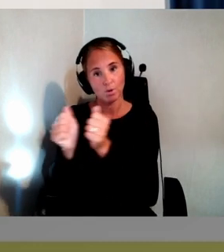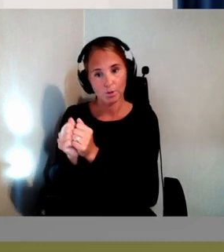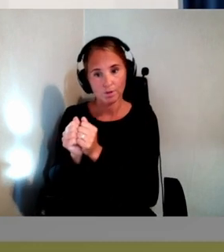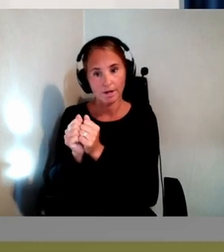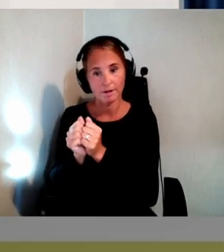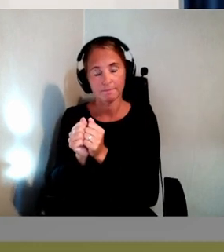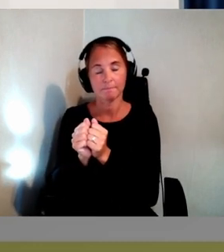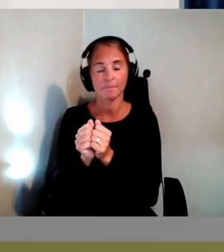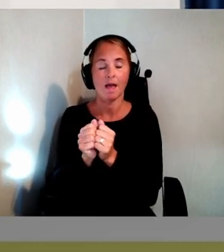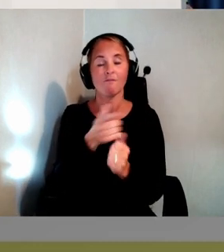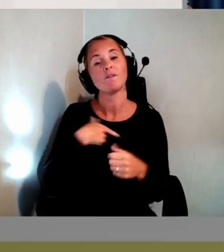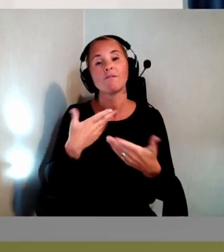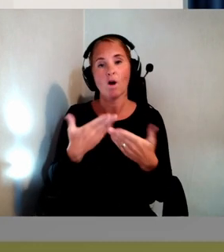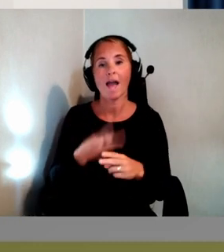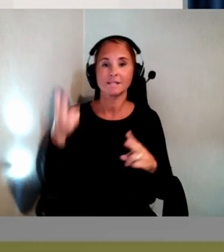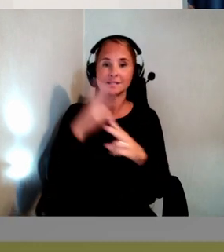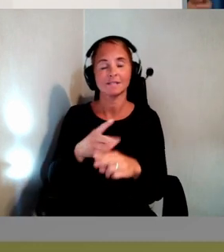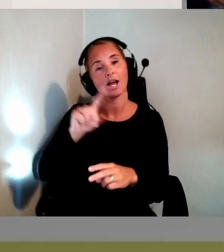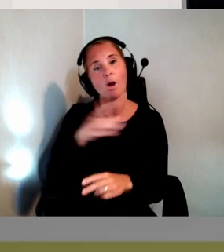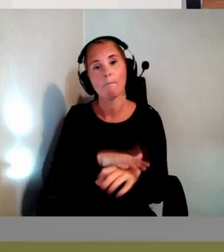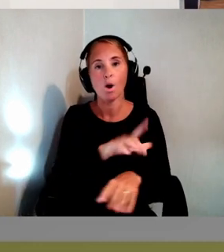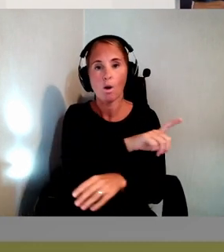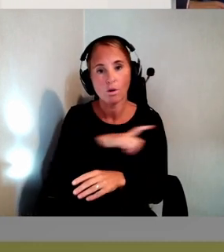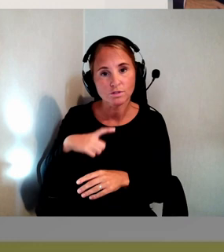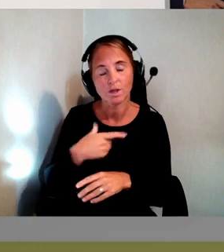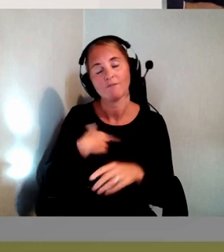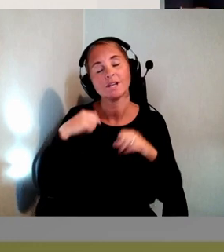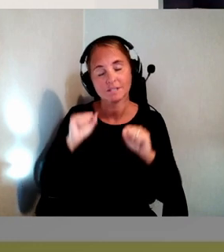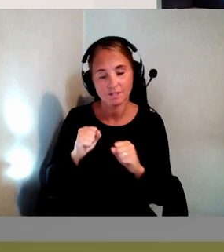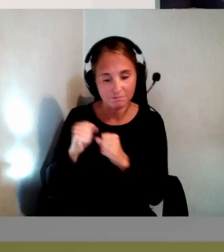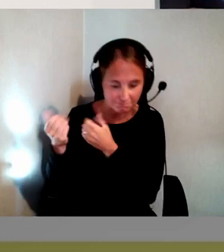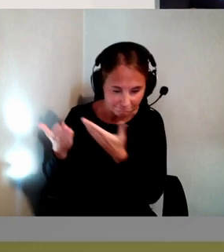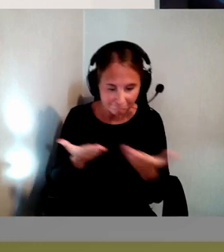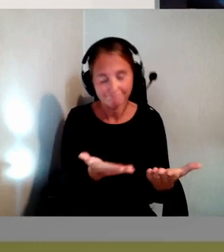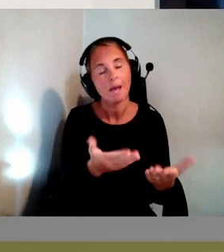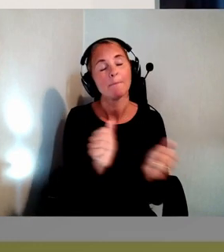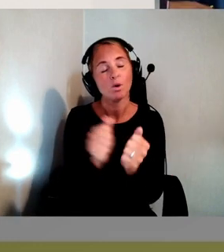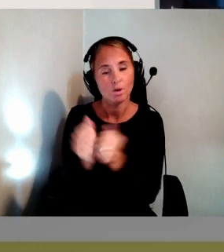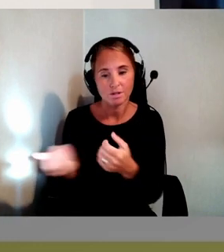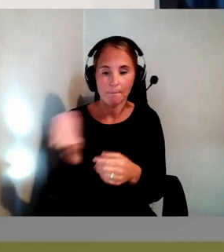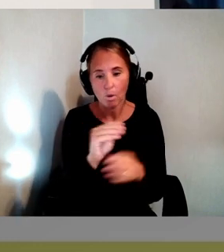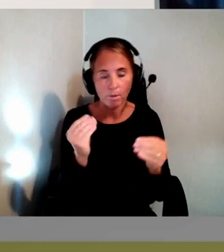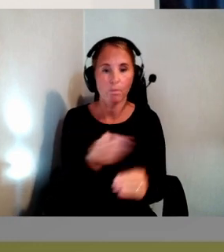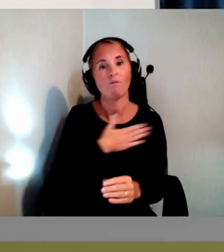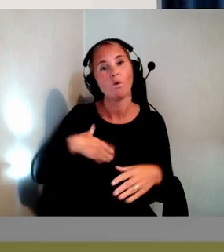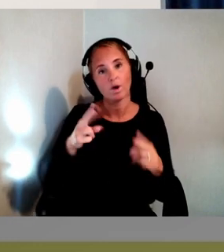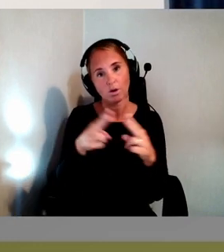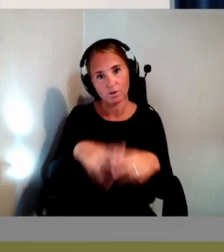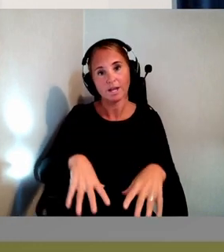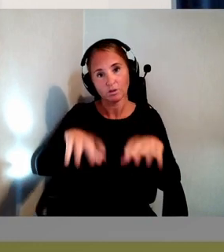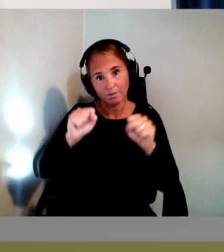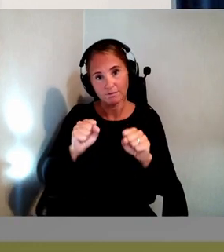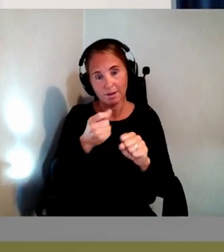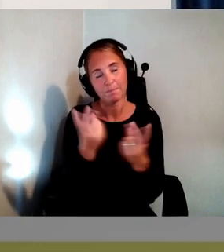lite extra krav på oss. Till exempel att vi ska förse produkten med våra kontaktuppgifter. För då får vi ett ansvar som importör